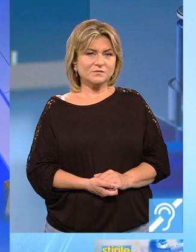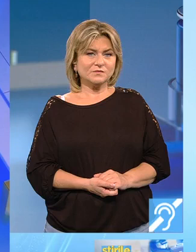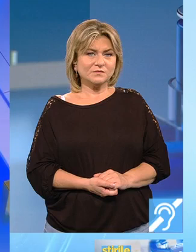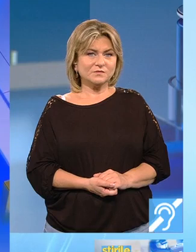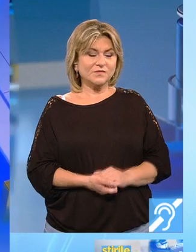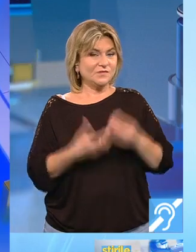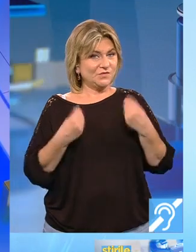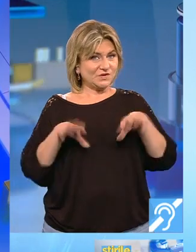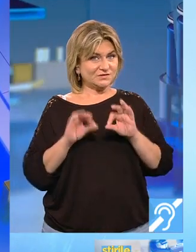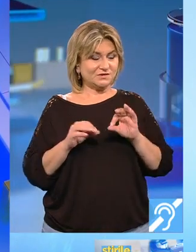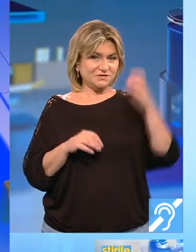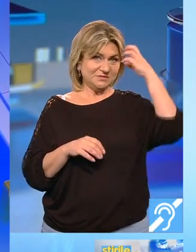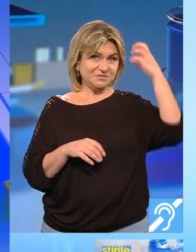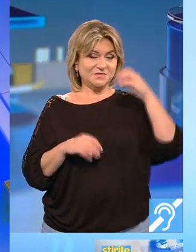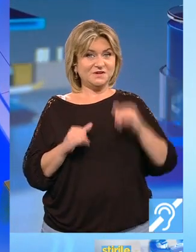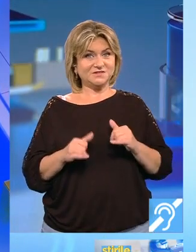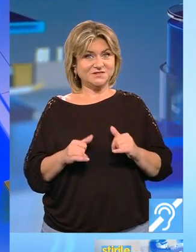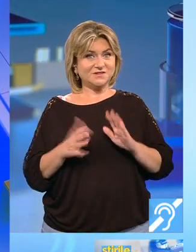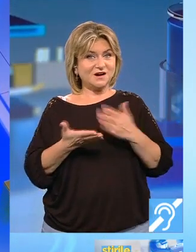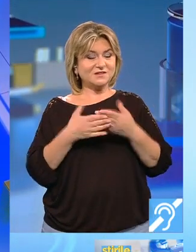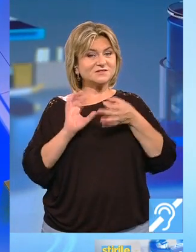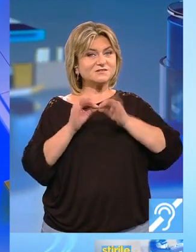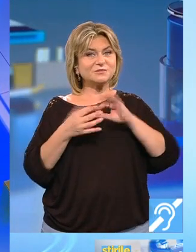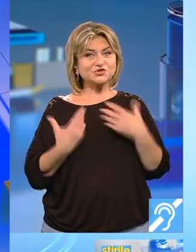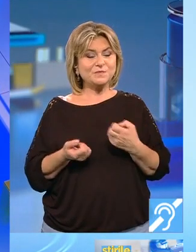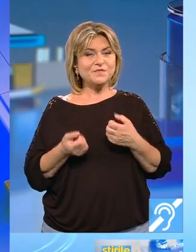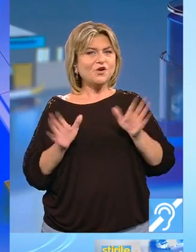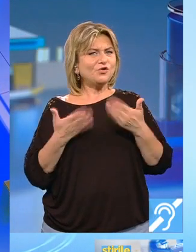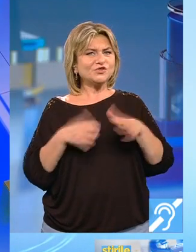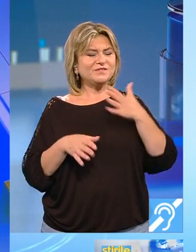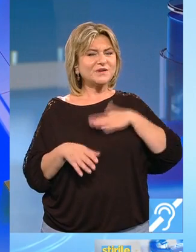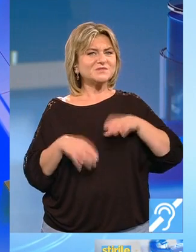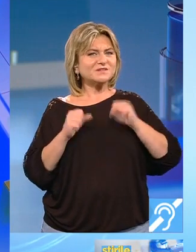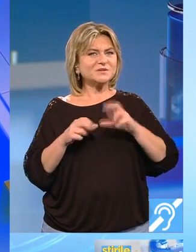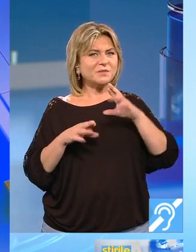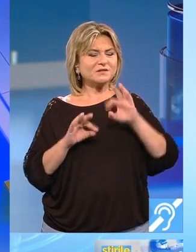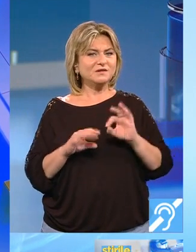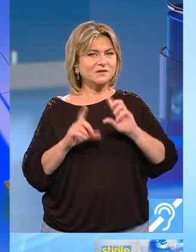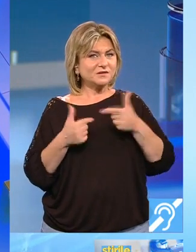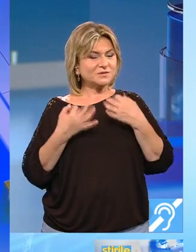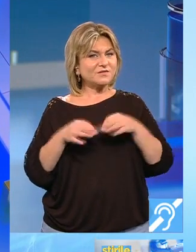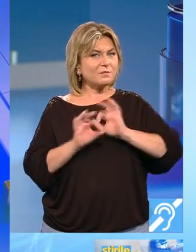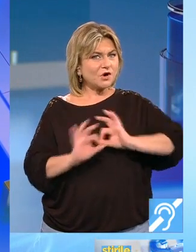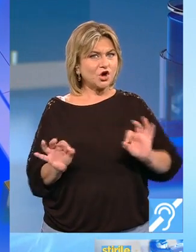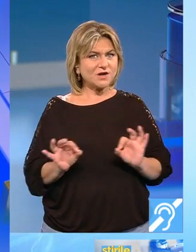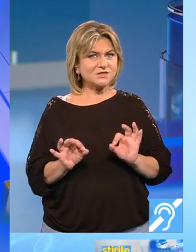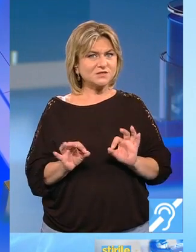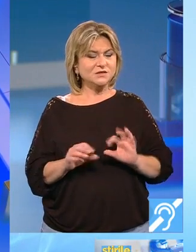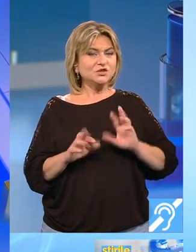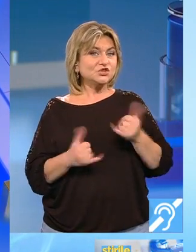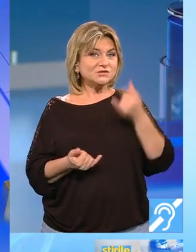Bun găsit! Înțelepciunea astăzi. Asta înseamnă că, oricât am vrea să ne ținem partea, până la urmă trebuie să fim corecti și să